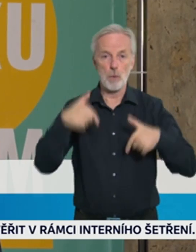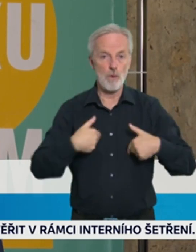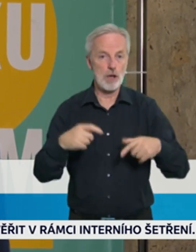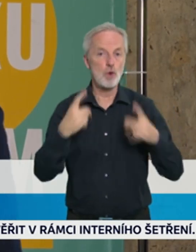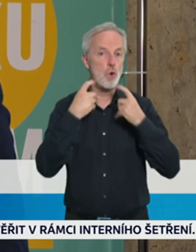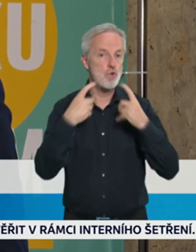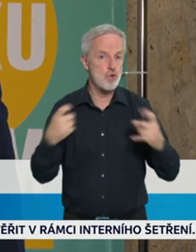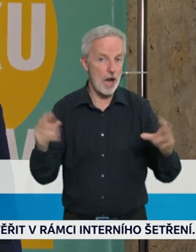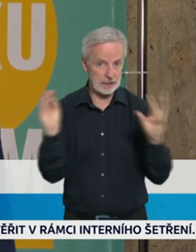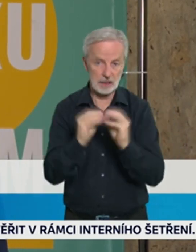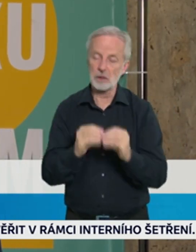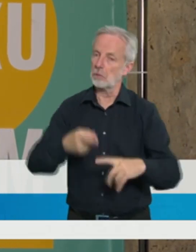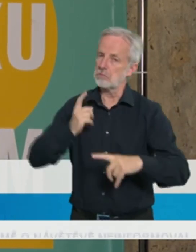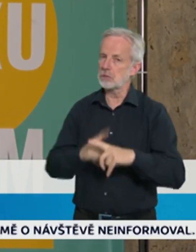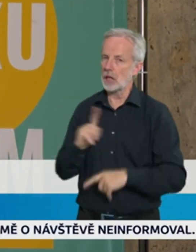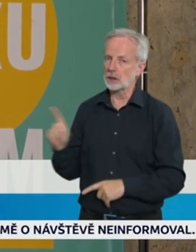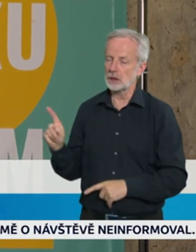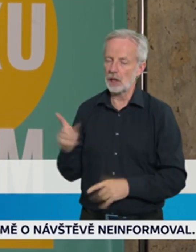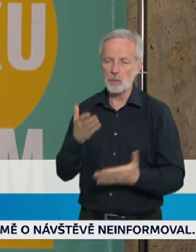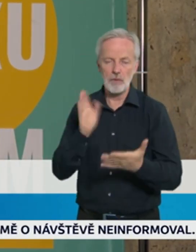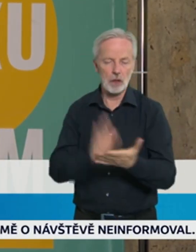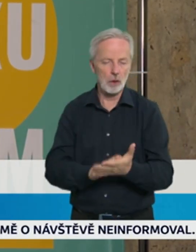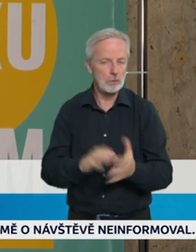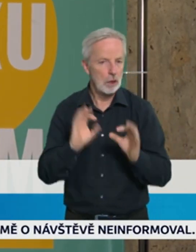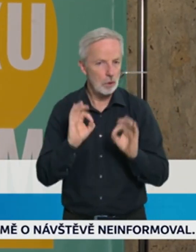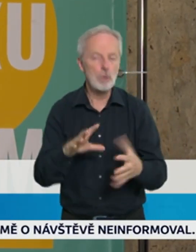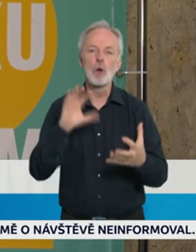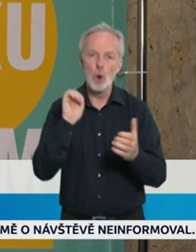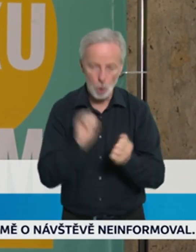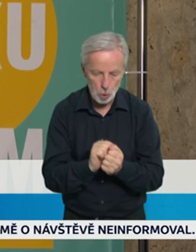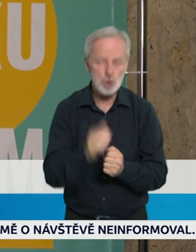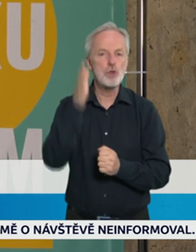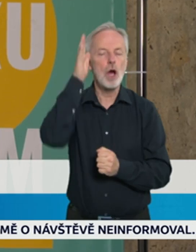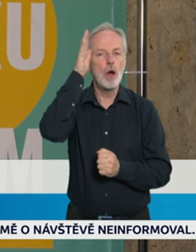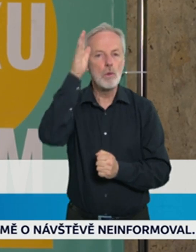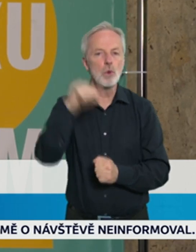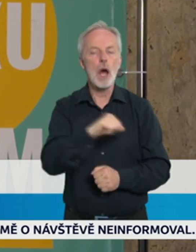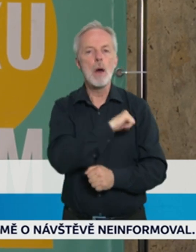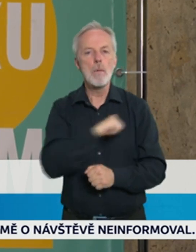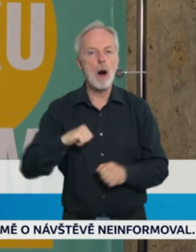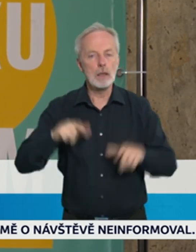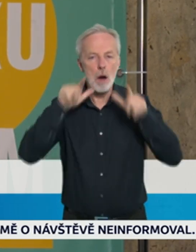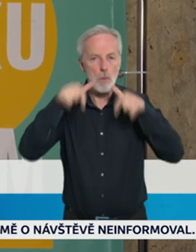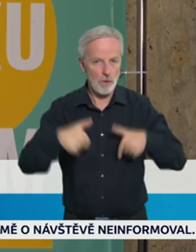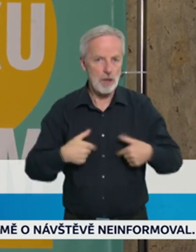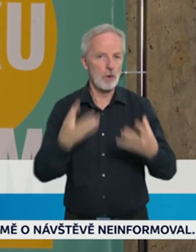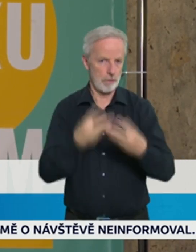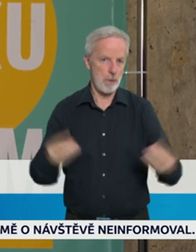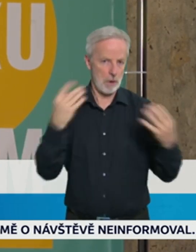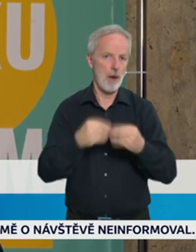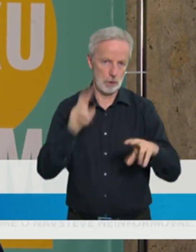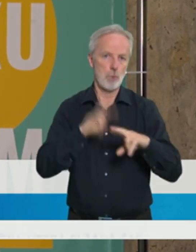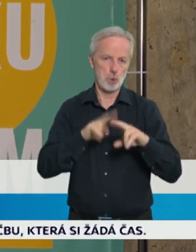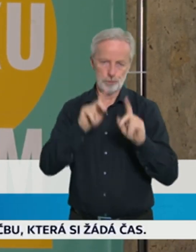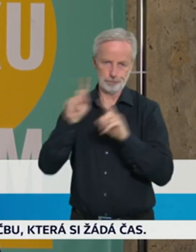trefuje a určitě o tom pan profesor bude mluvit. To, co